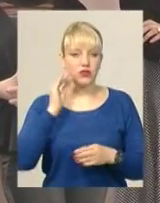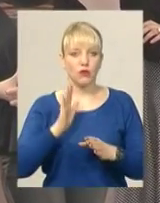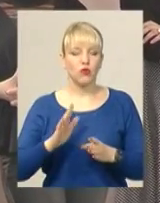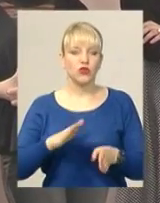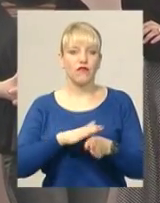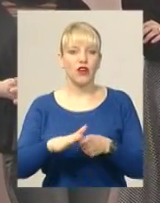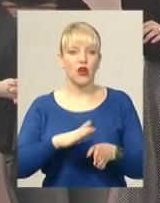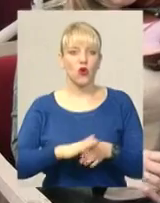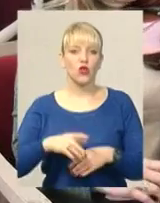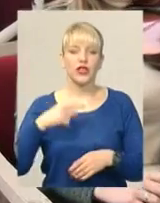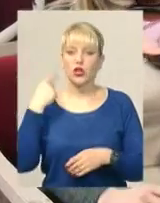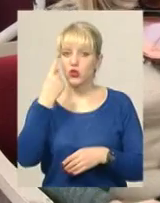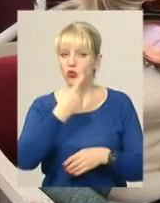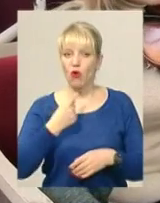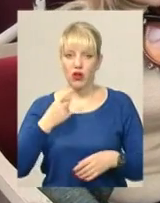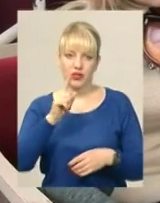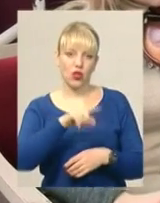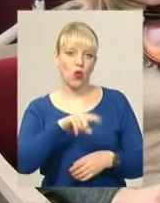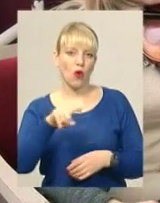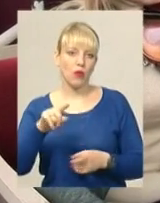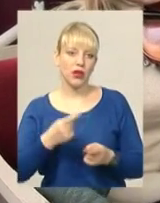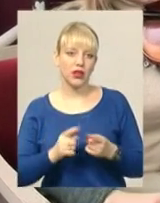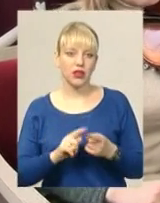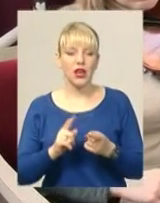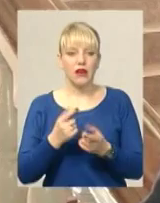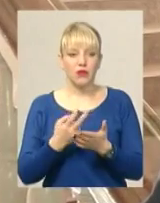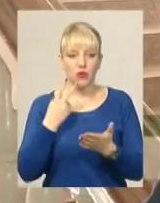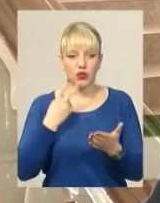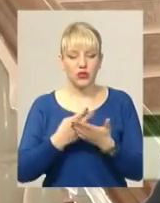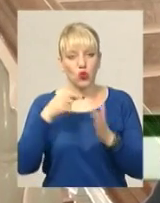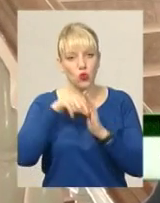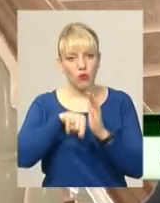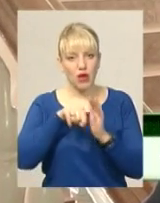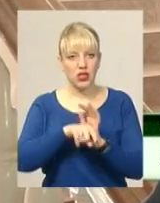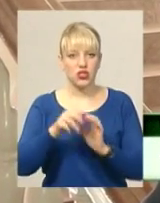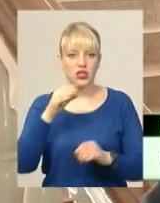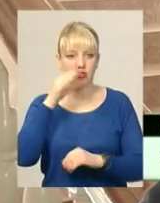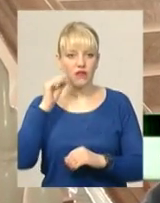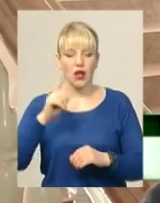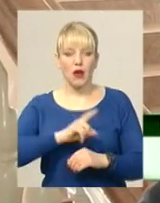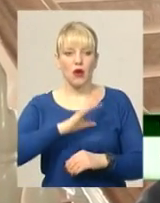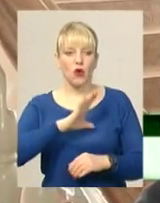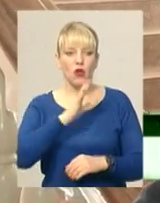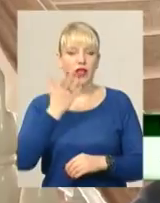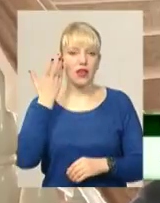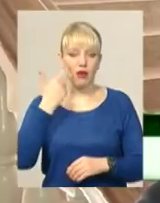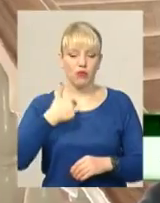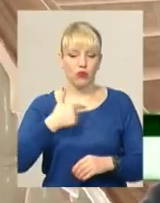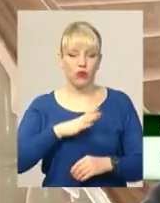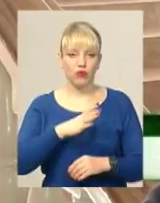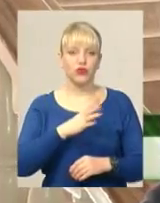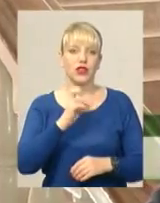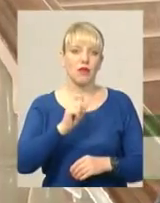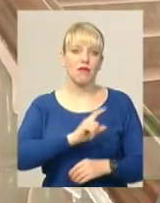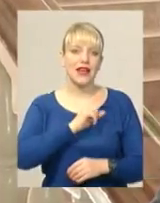Зізнається, з кожним роком поглиблює для себе тлумачення Шевченка. Одного разу, коли був на майстер-класах в одного баса українського